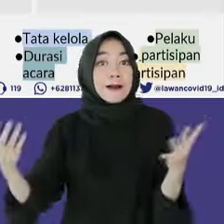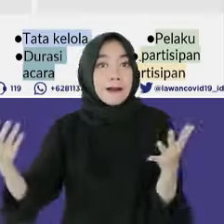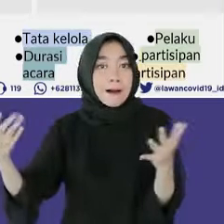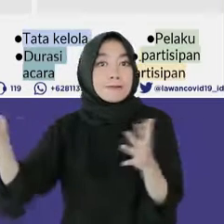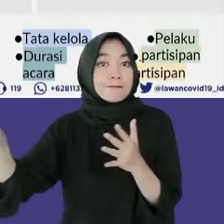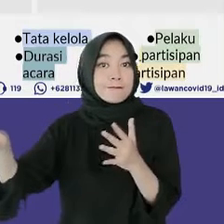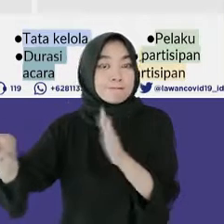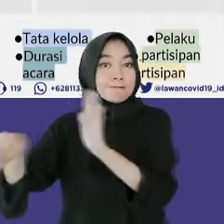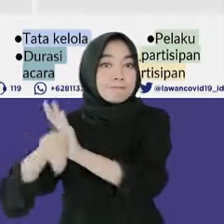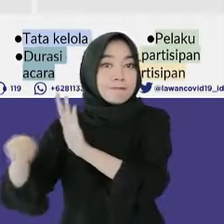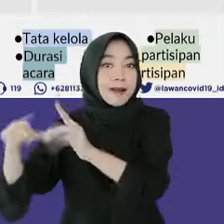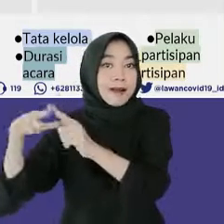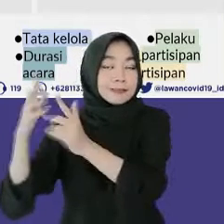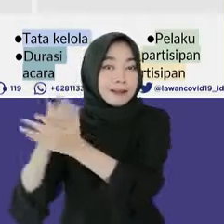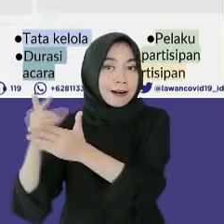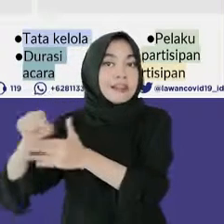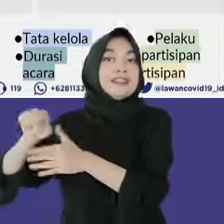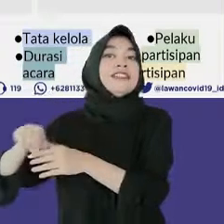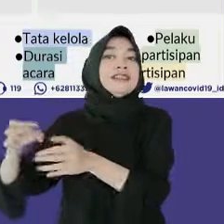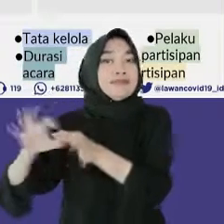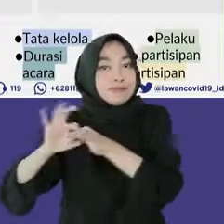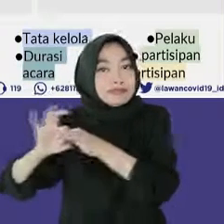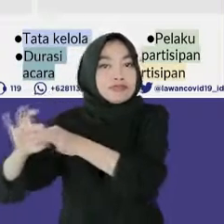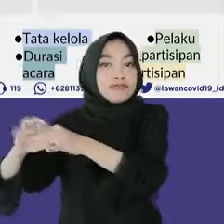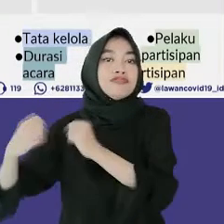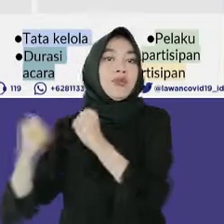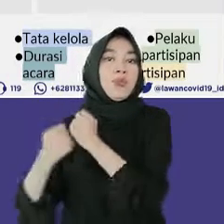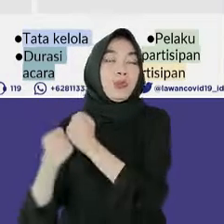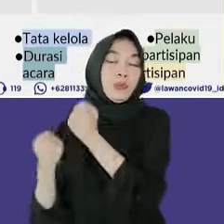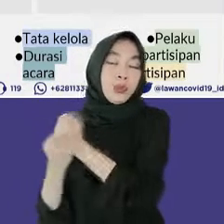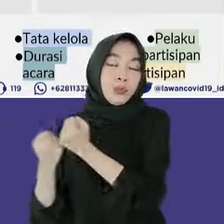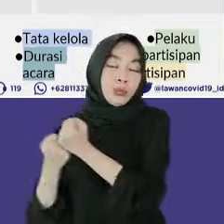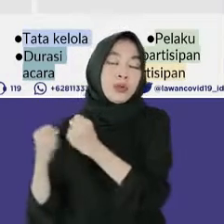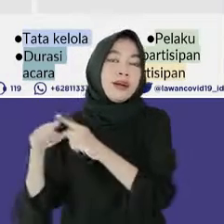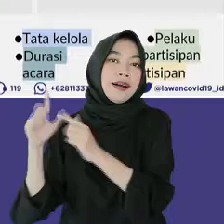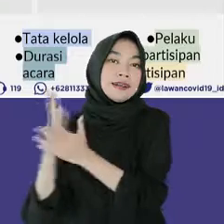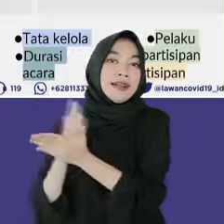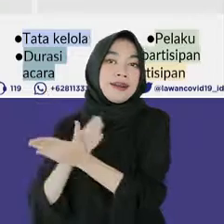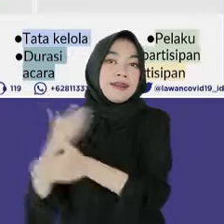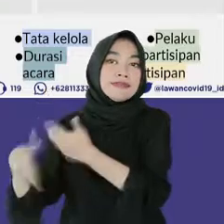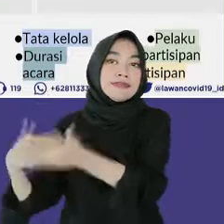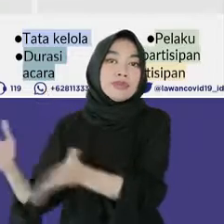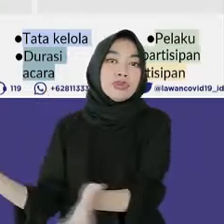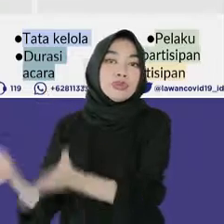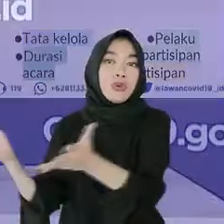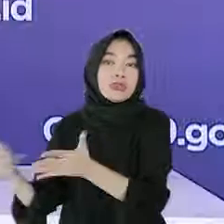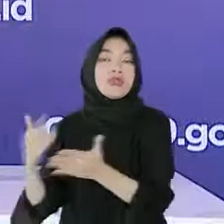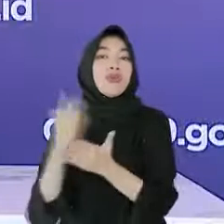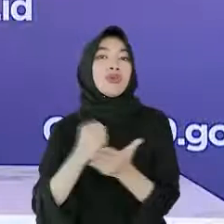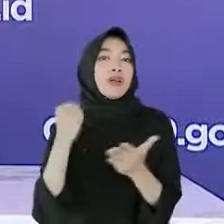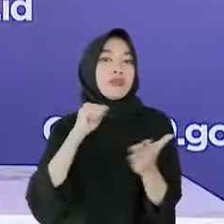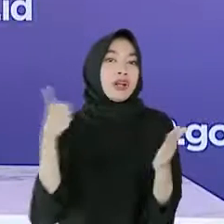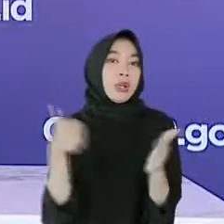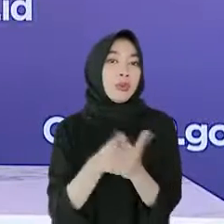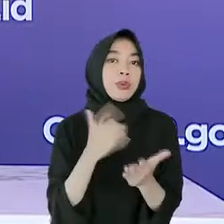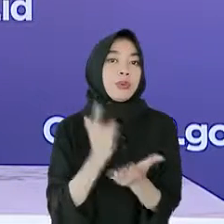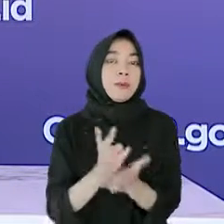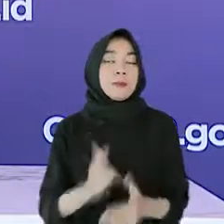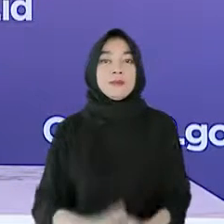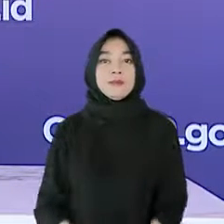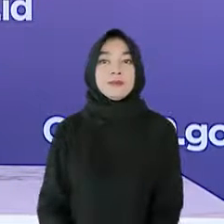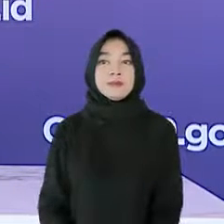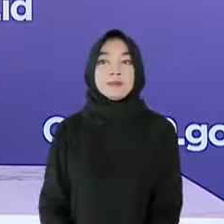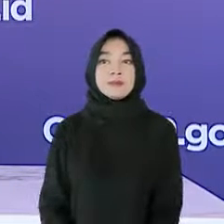di mana acara berlangsung, bahu-membahu mensukseskan pelaksanaan acara beserta pedoman protokol kesehatannya.